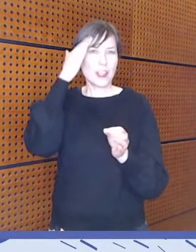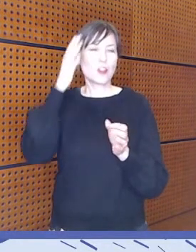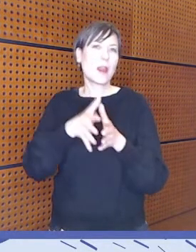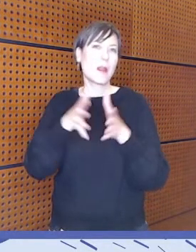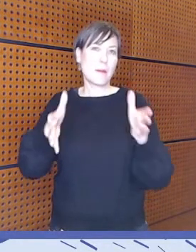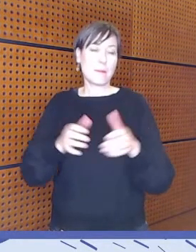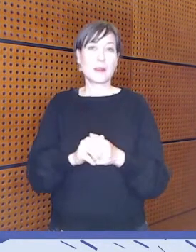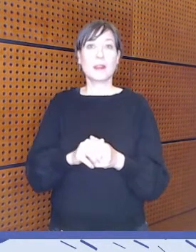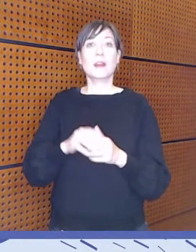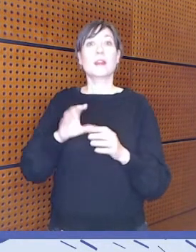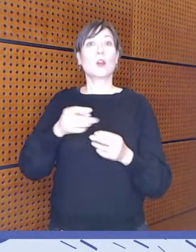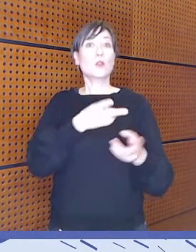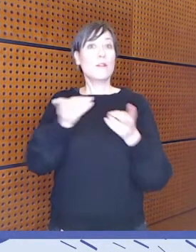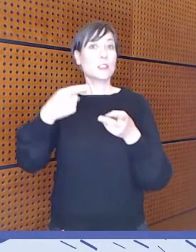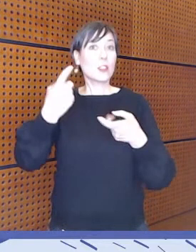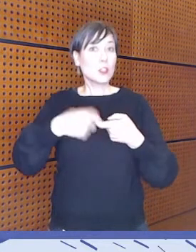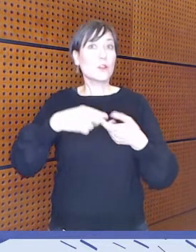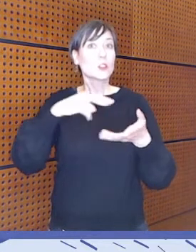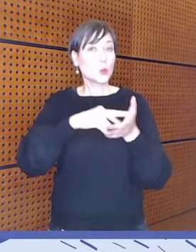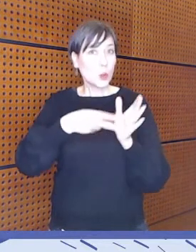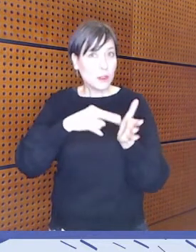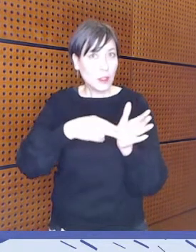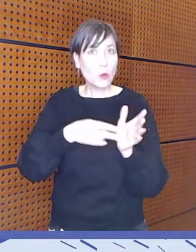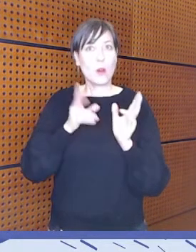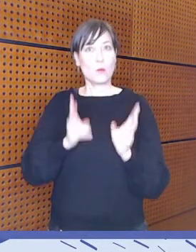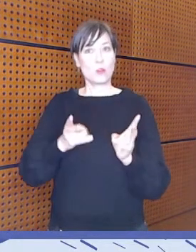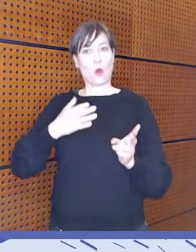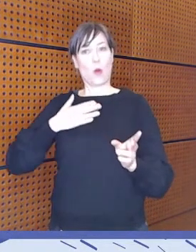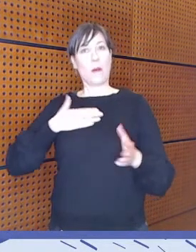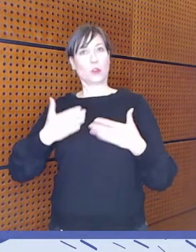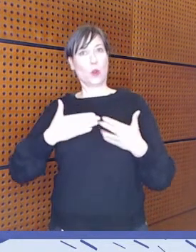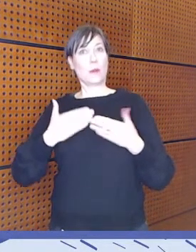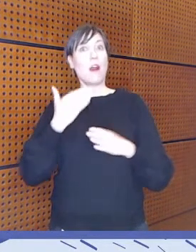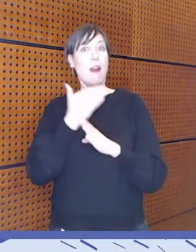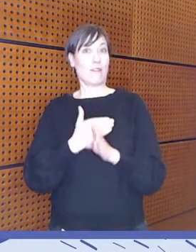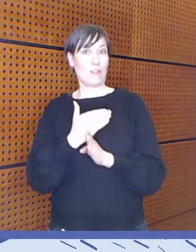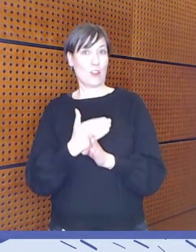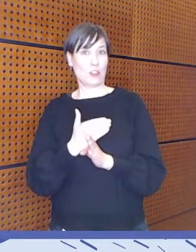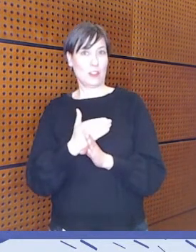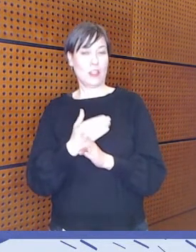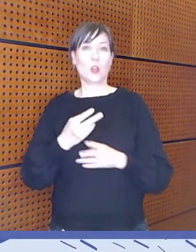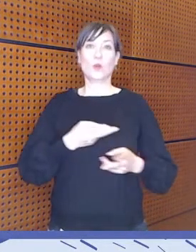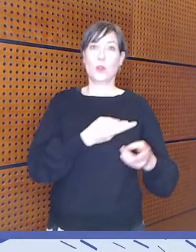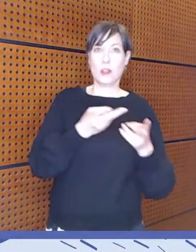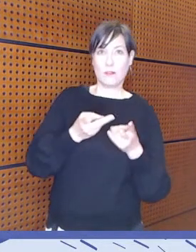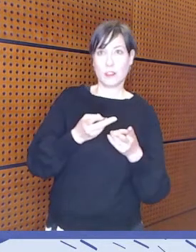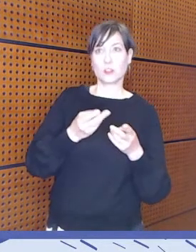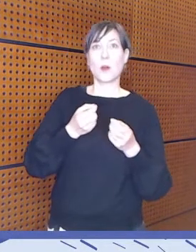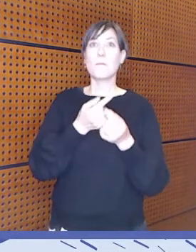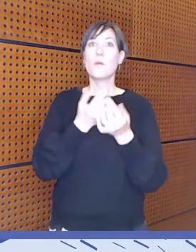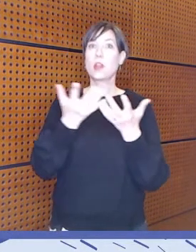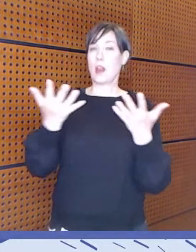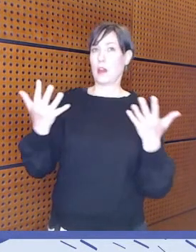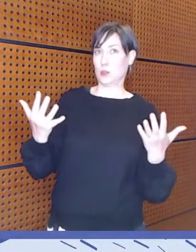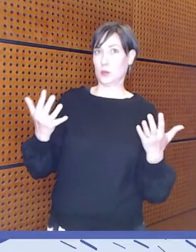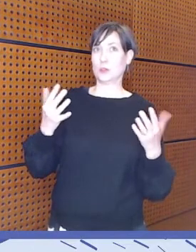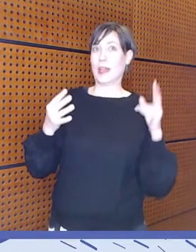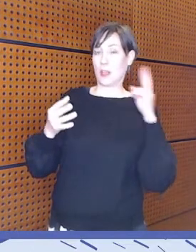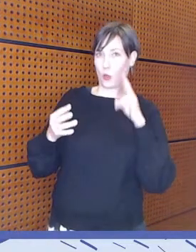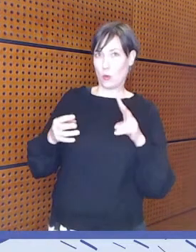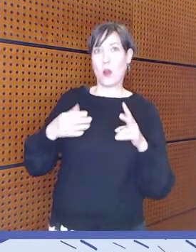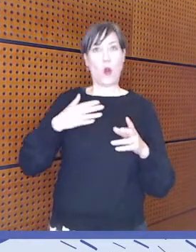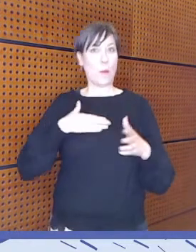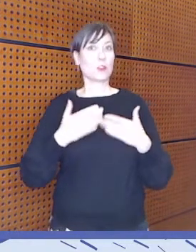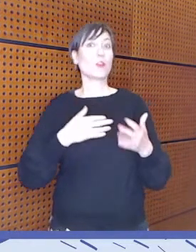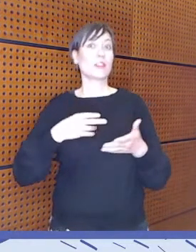Yhdenvertaisuussuunnittelu on sen oman toiminnan arviointi siitä yhdenvertaisuuden ja moninaisuuden näkökulmasta. Ja sitä on myös